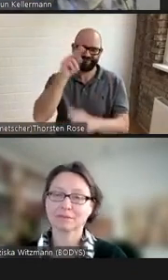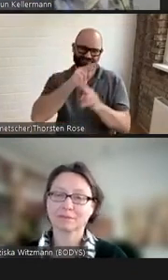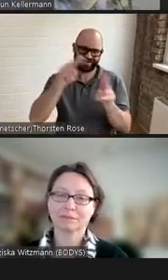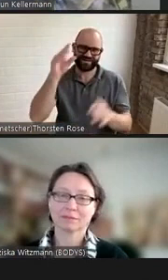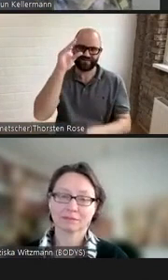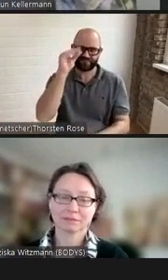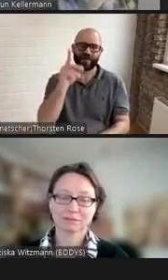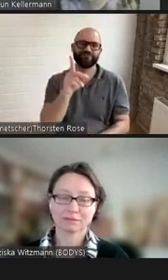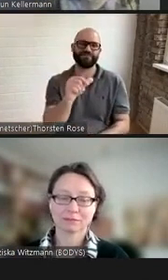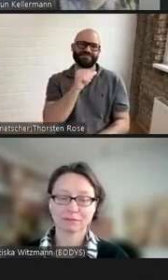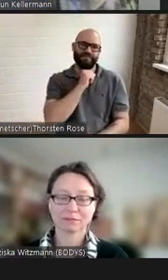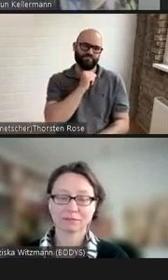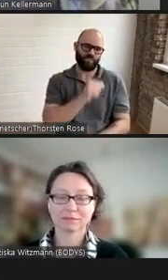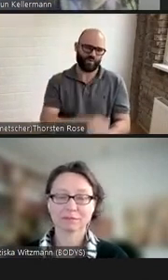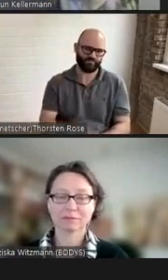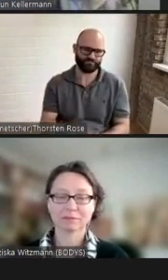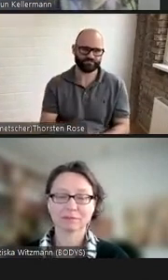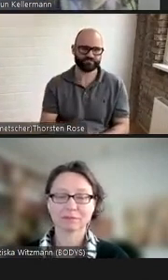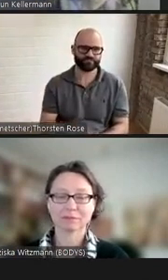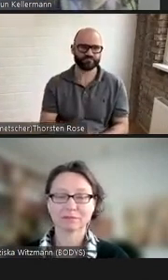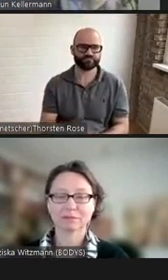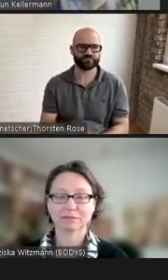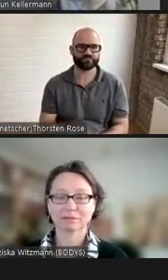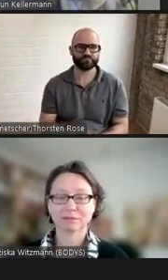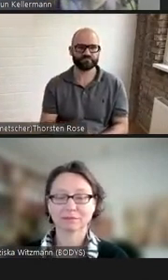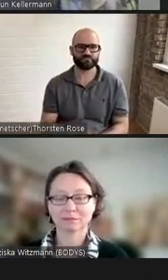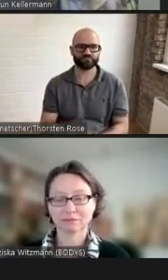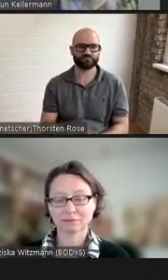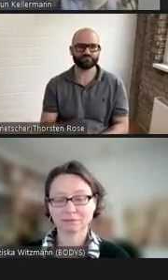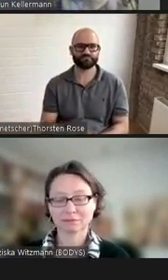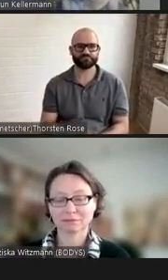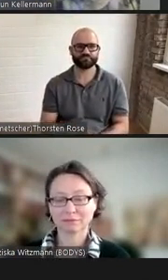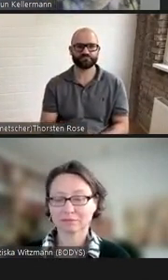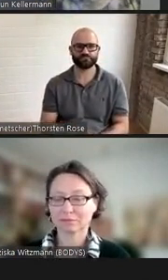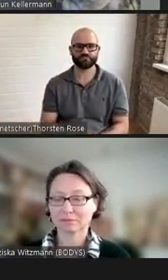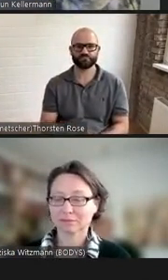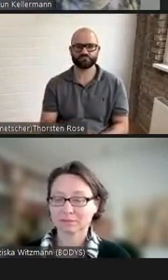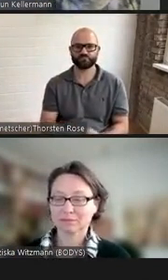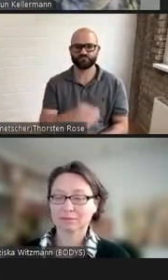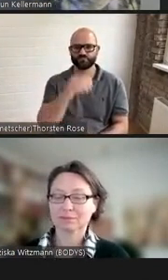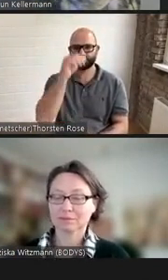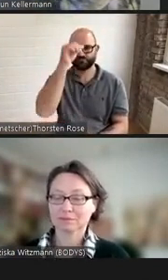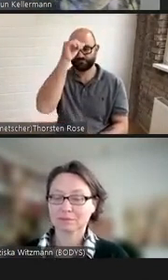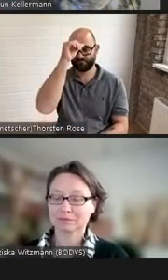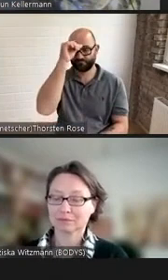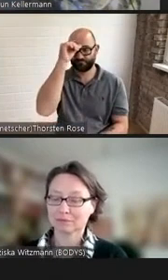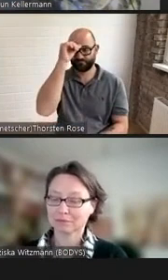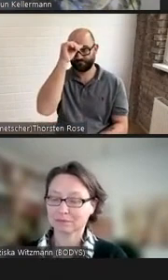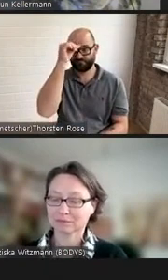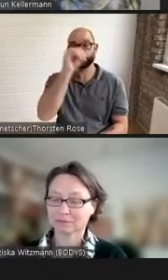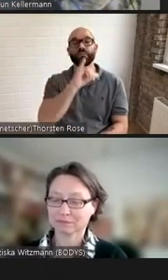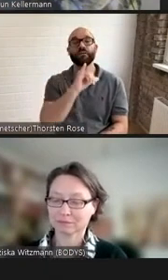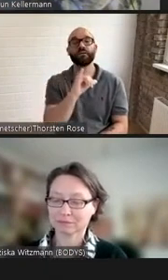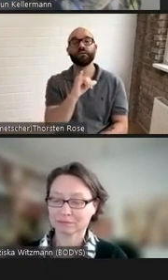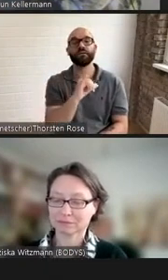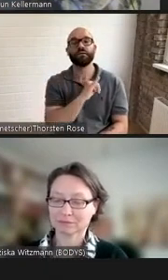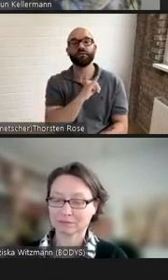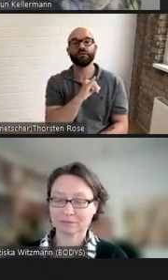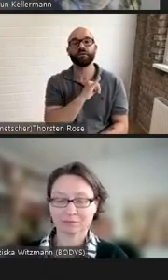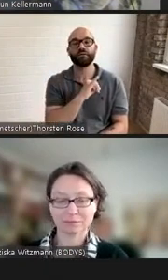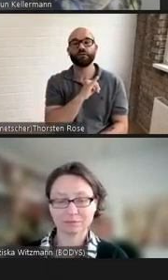Aufwendig interessant für mich an dieser Erzählung ist